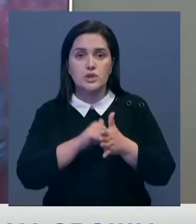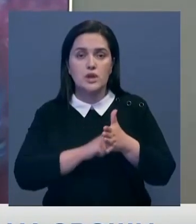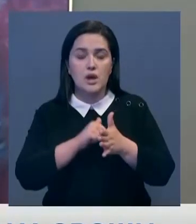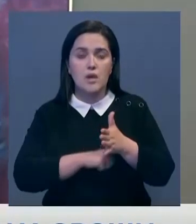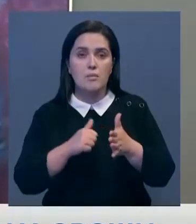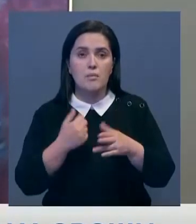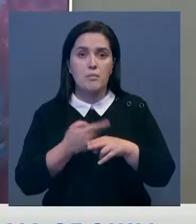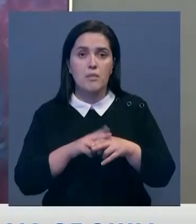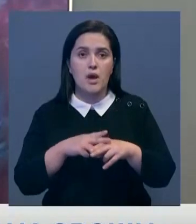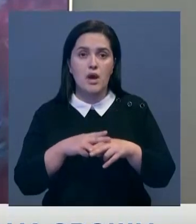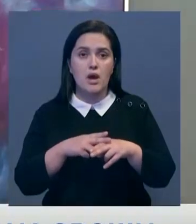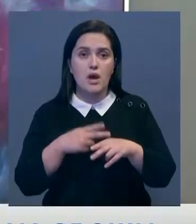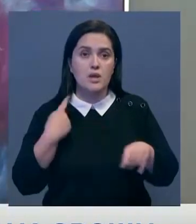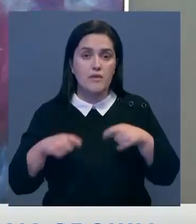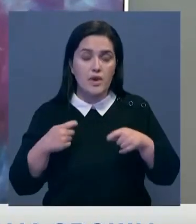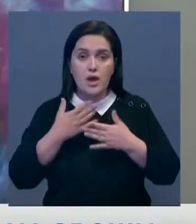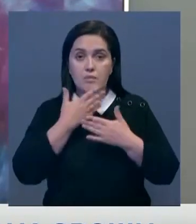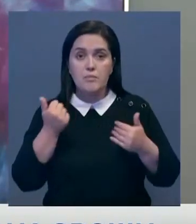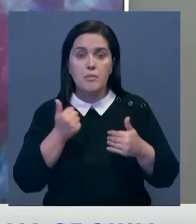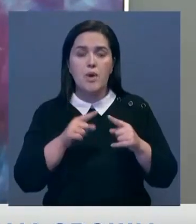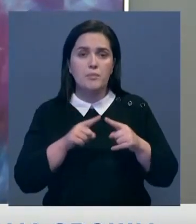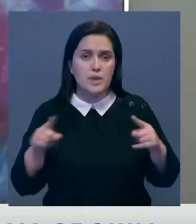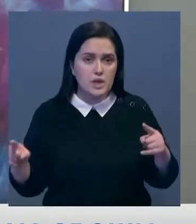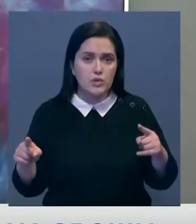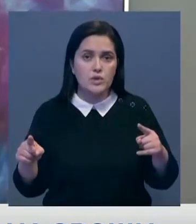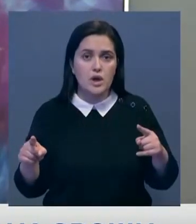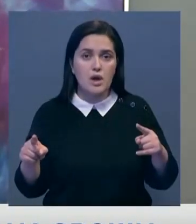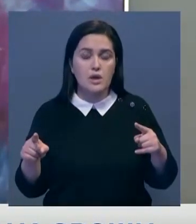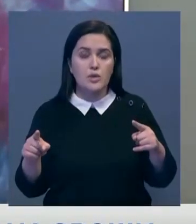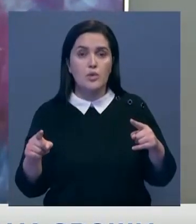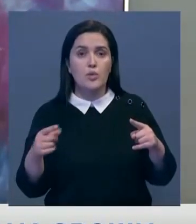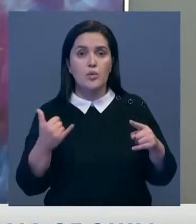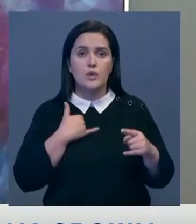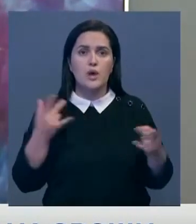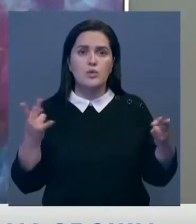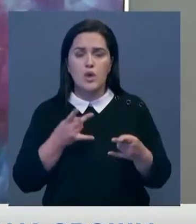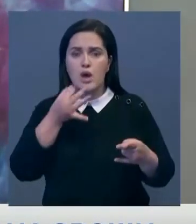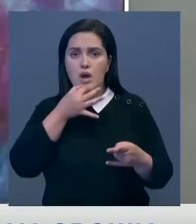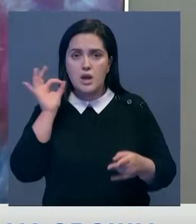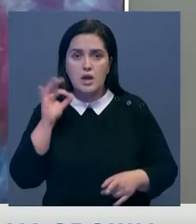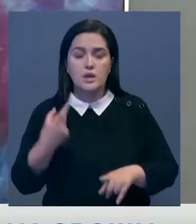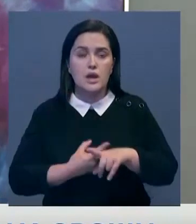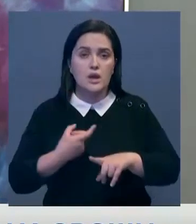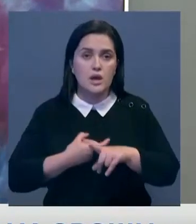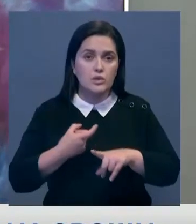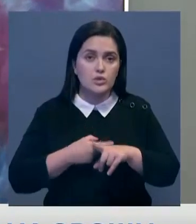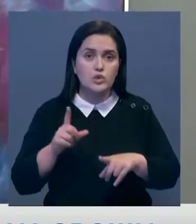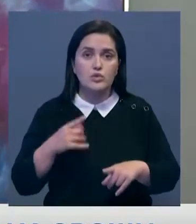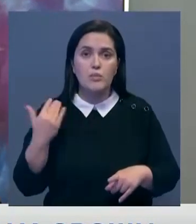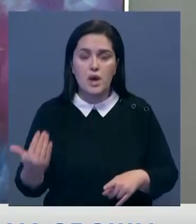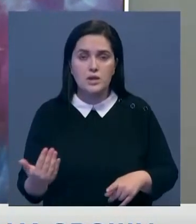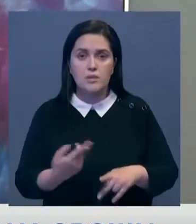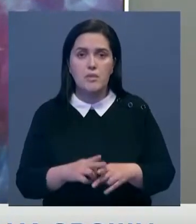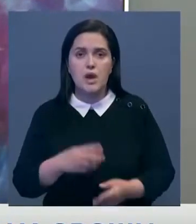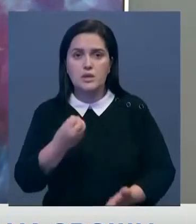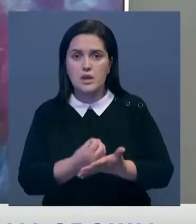состыкована товаропроводящая система. В период межсезонья, когда у нас так и так необходима ранняя картошка, чтобы она издалека